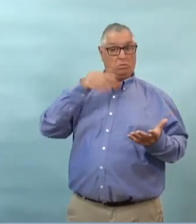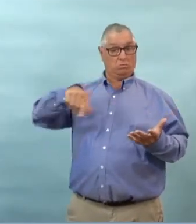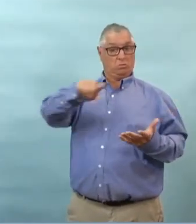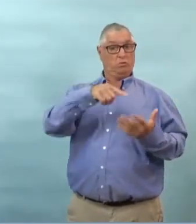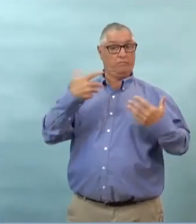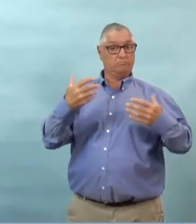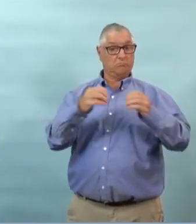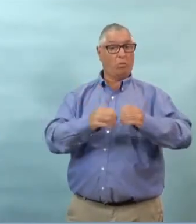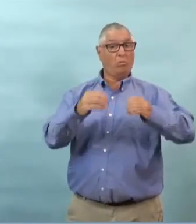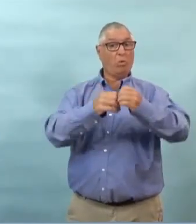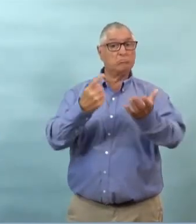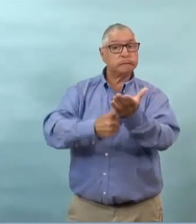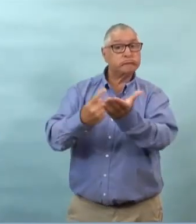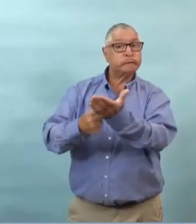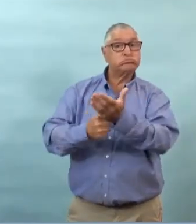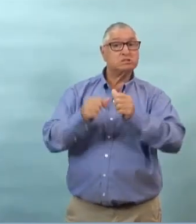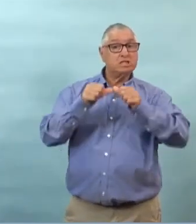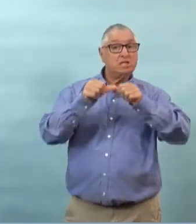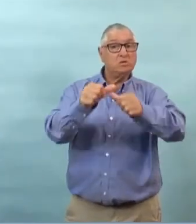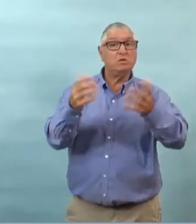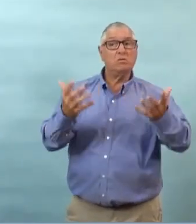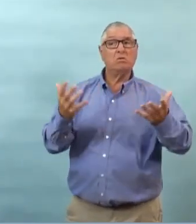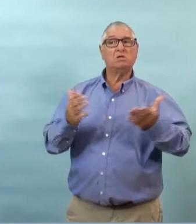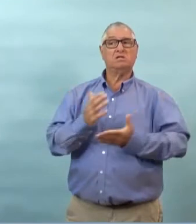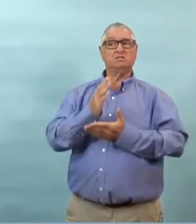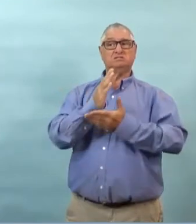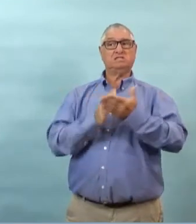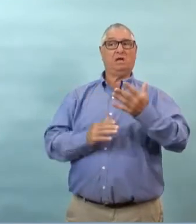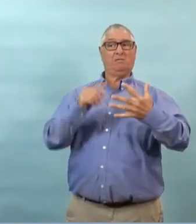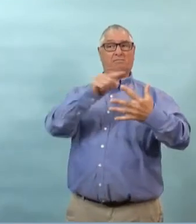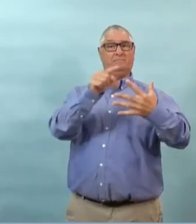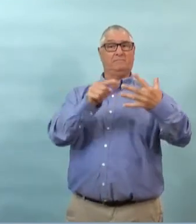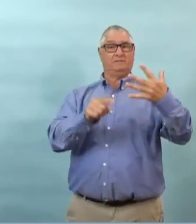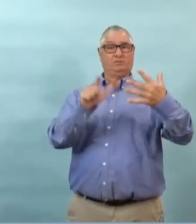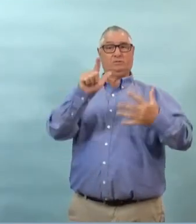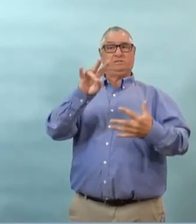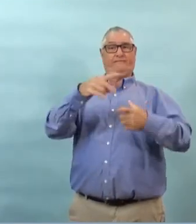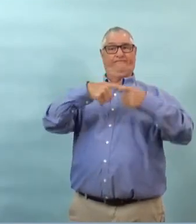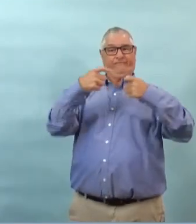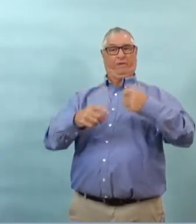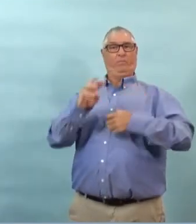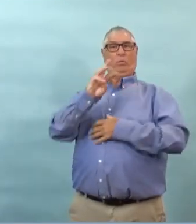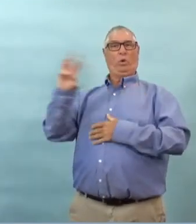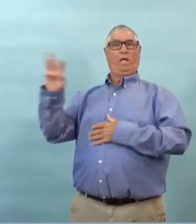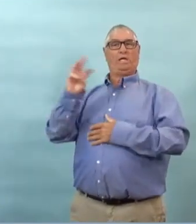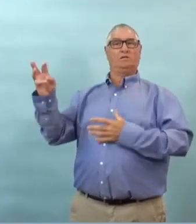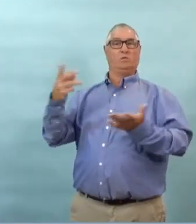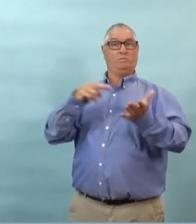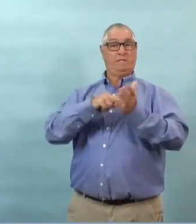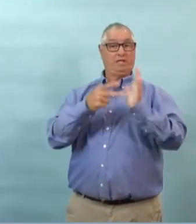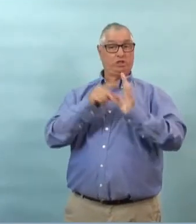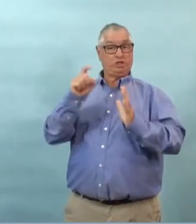des mesures d'isolement pour les gens qui reviennent de l'ouest canadien alors